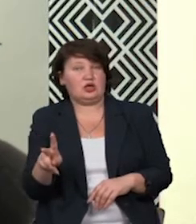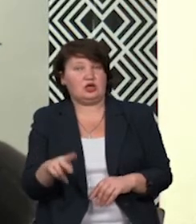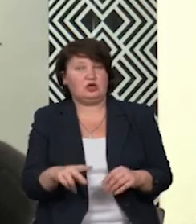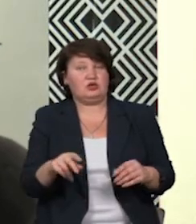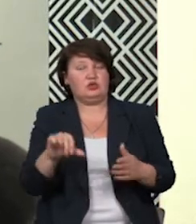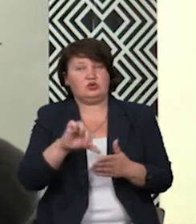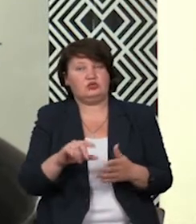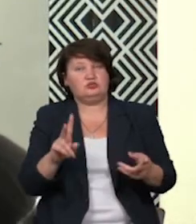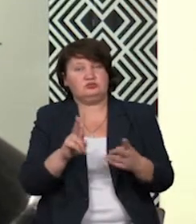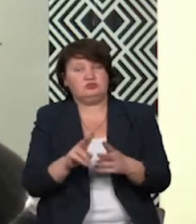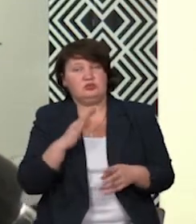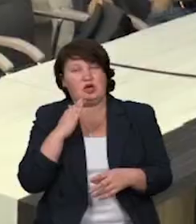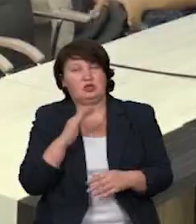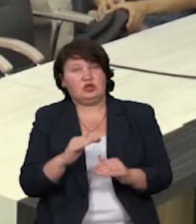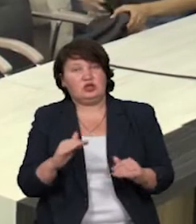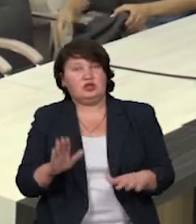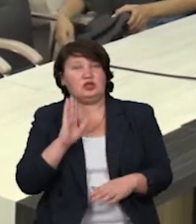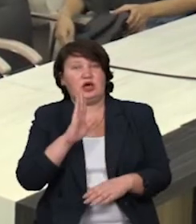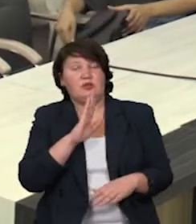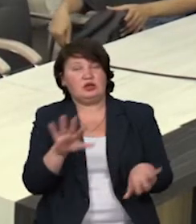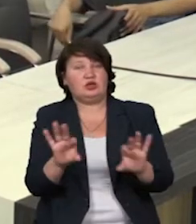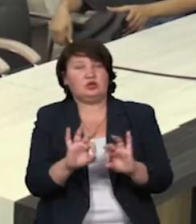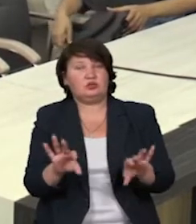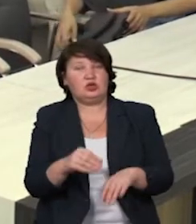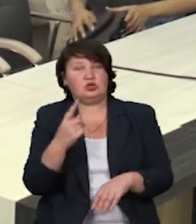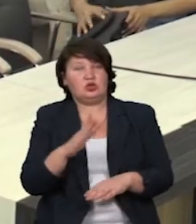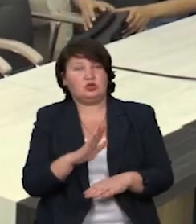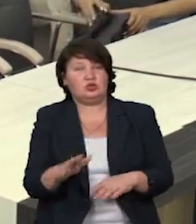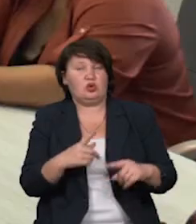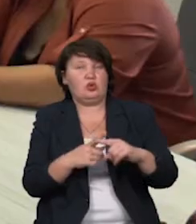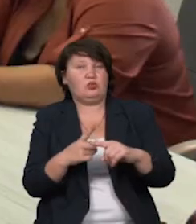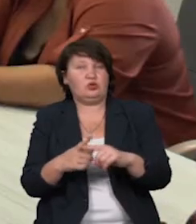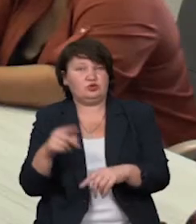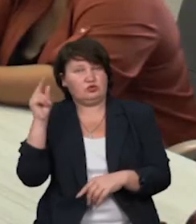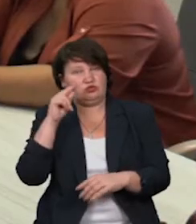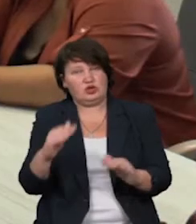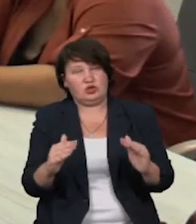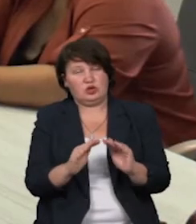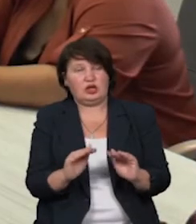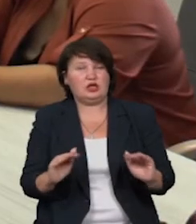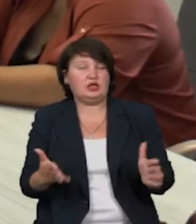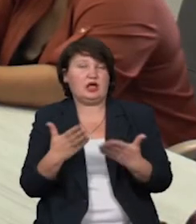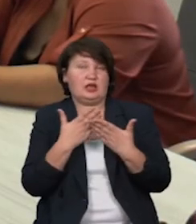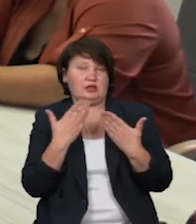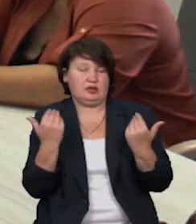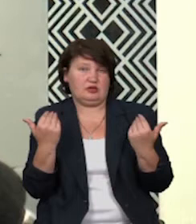багатодітна мати Ольга Загайкевич розповідає, що жодного позитиву у навчанні вдома для дітей немає.